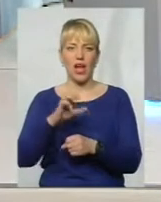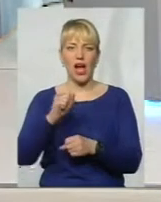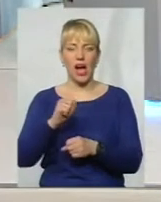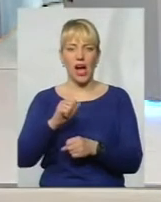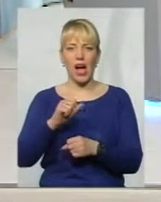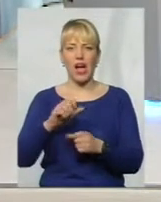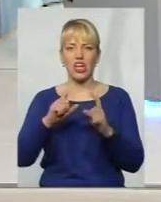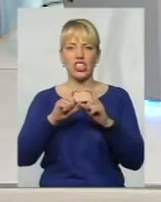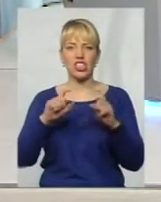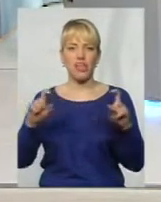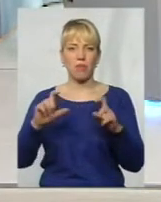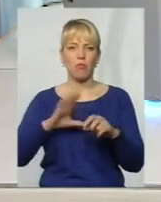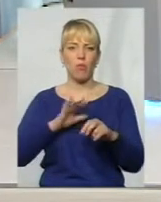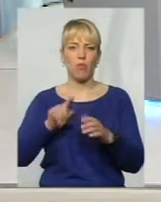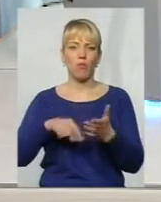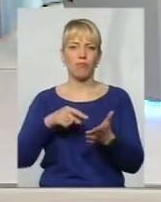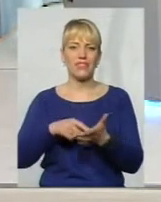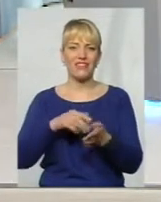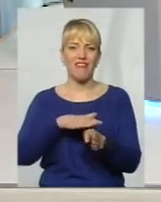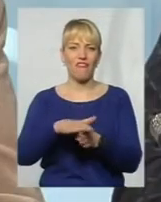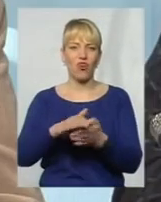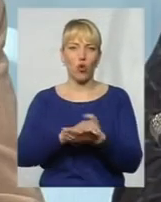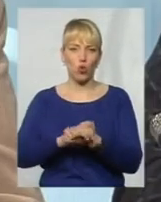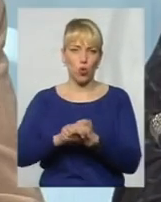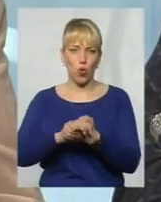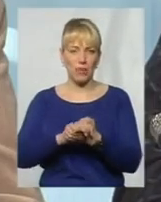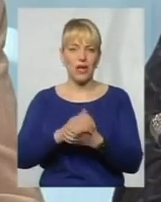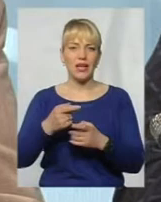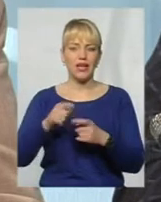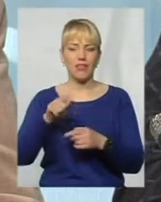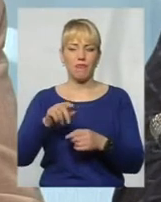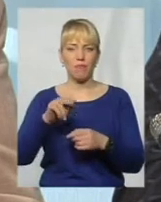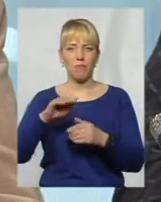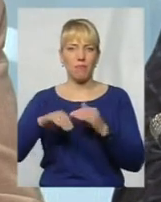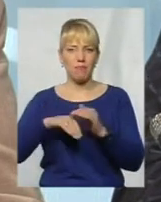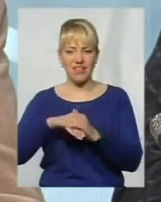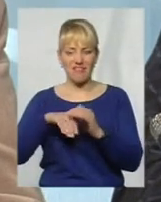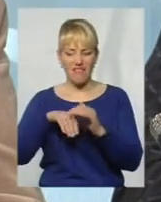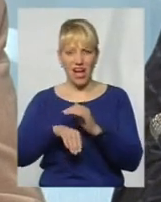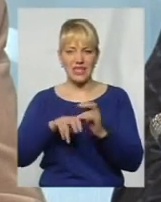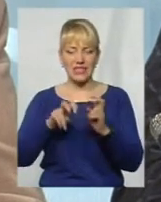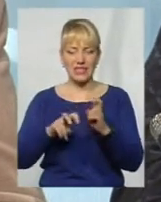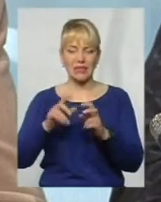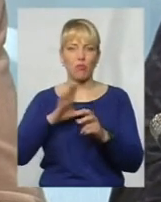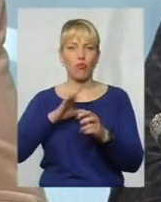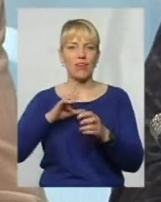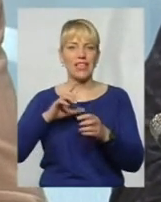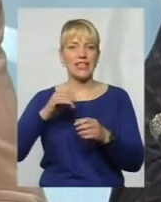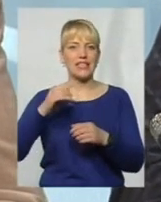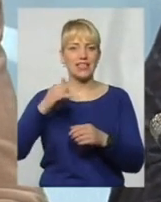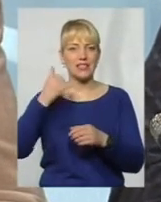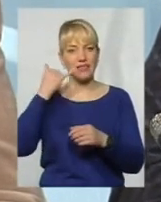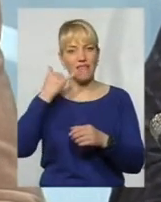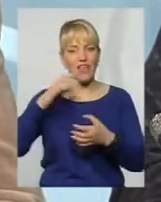розміщався в міськвиконкомі. У підвалі сиділи, зв'язок був тут, а штаб